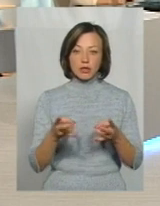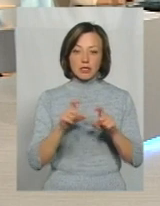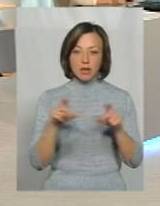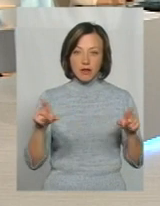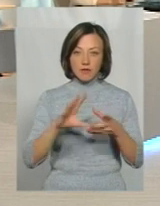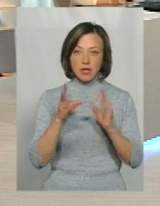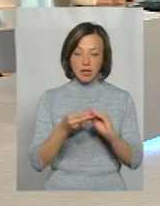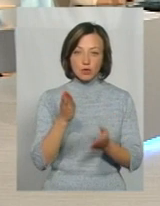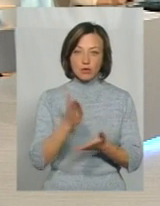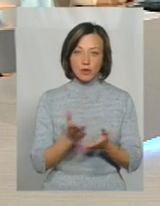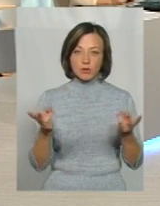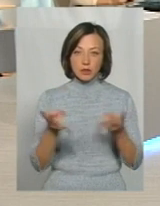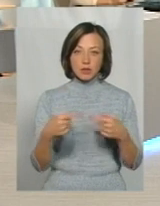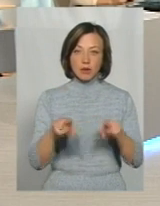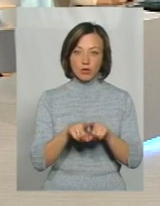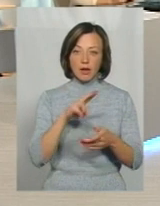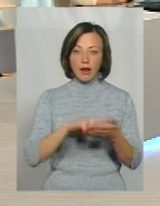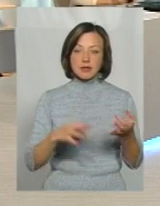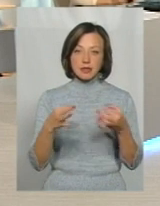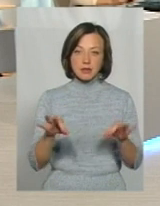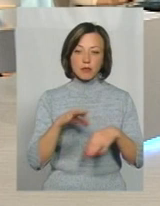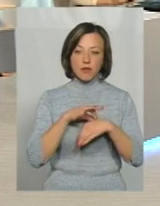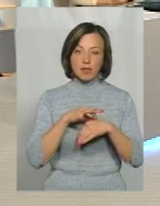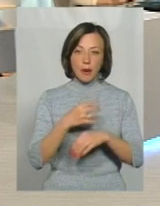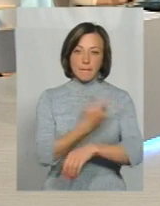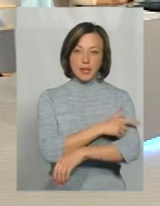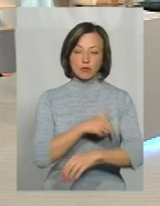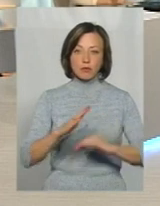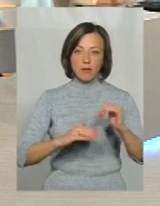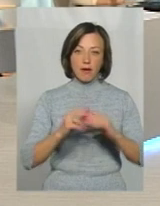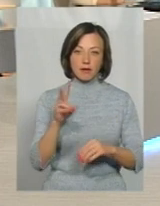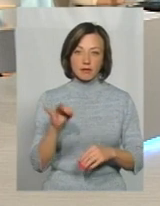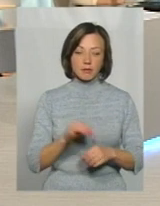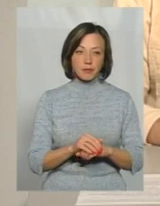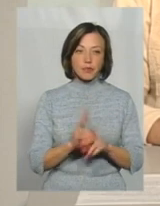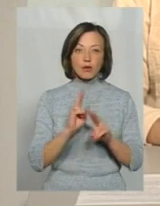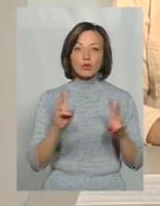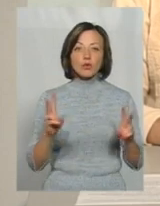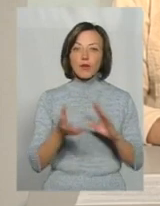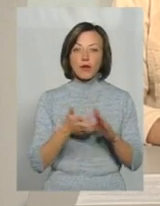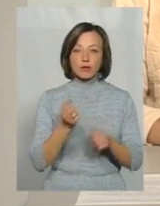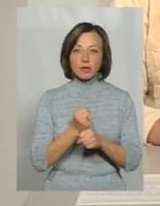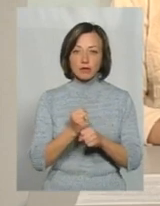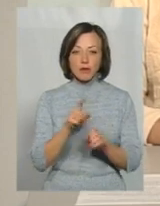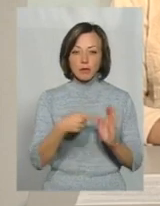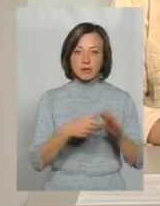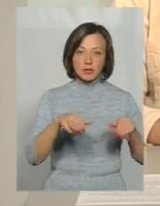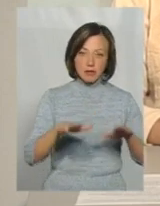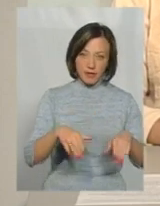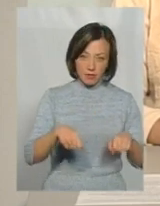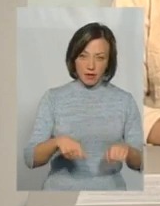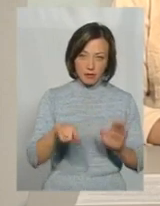заклад загалі існував, їм потрібно також, щоб в була ліцензія на провадження медичної практики. То хто в цьому випадку не допрацював? Місцева влада?